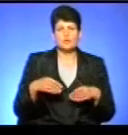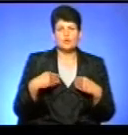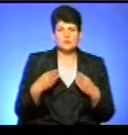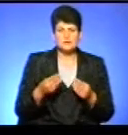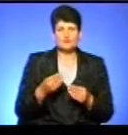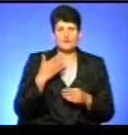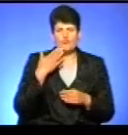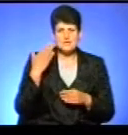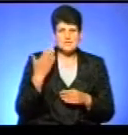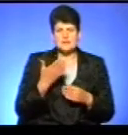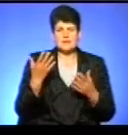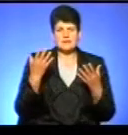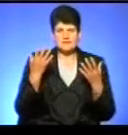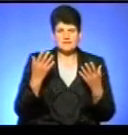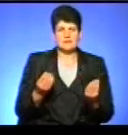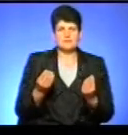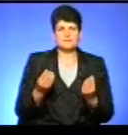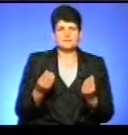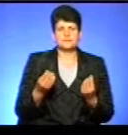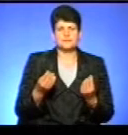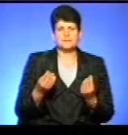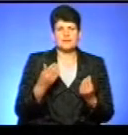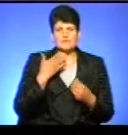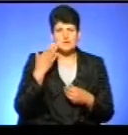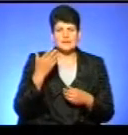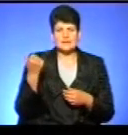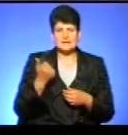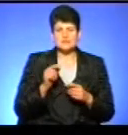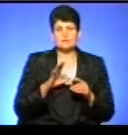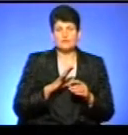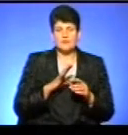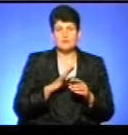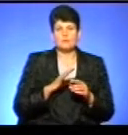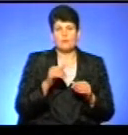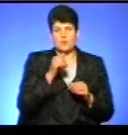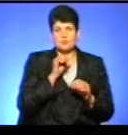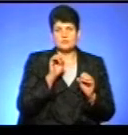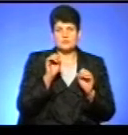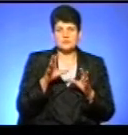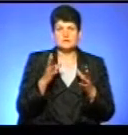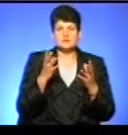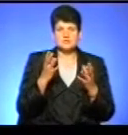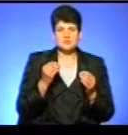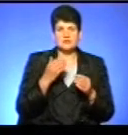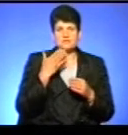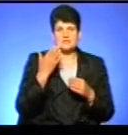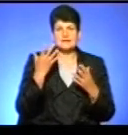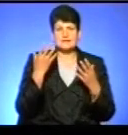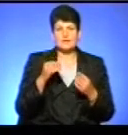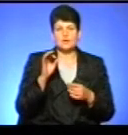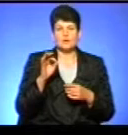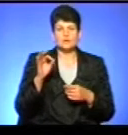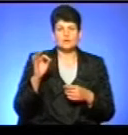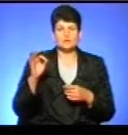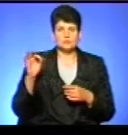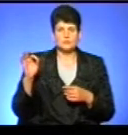переважно останні дні, останні тижні. І навіть подають, бувають такі моменти, що пробують загрозити проєкт ще вже в останній день в 0-0